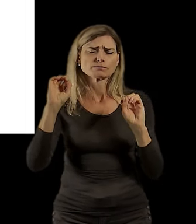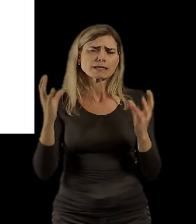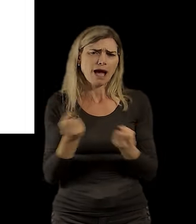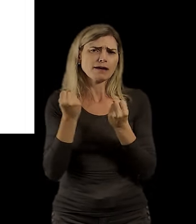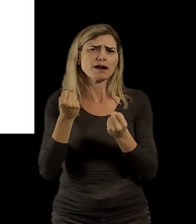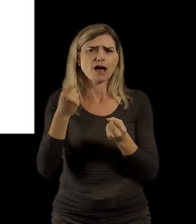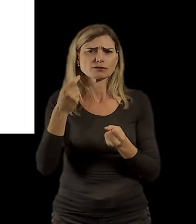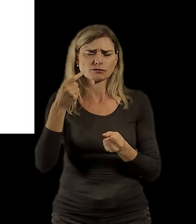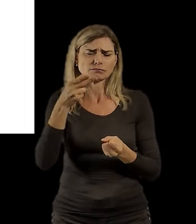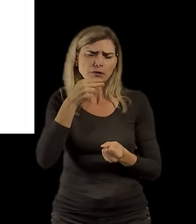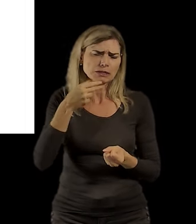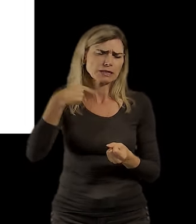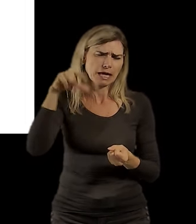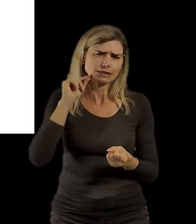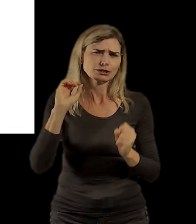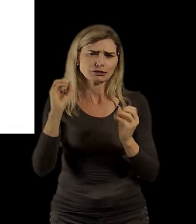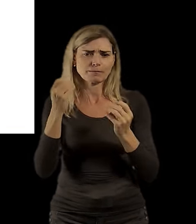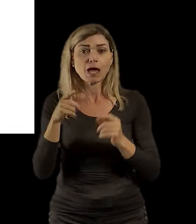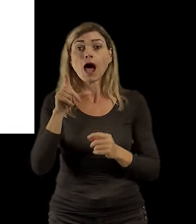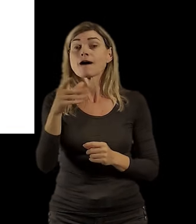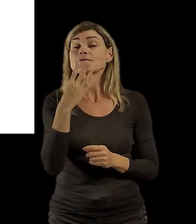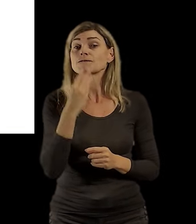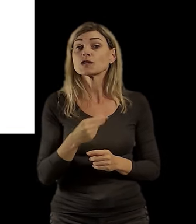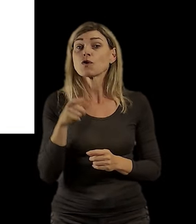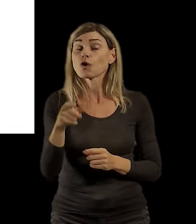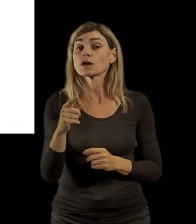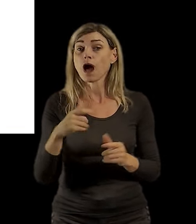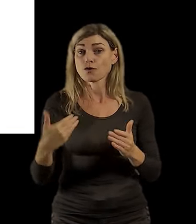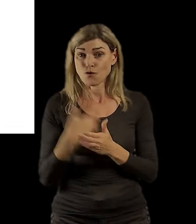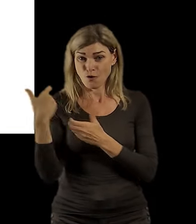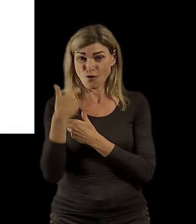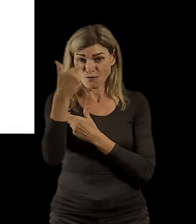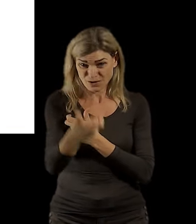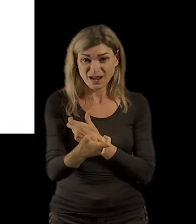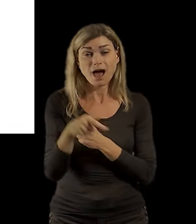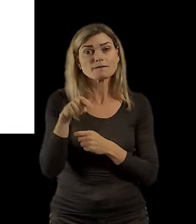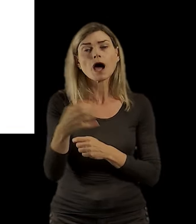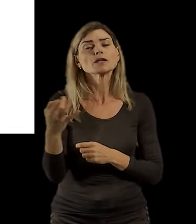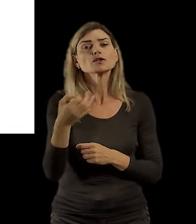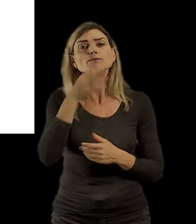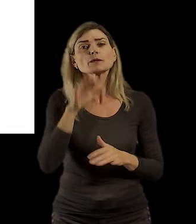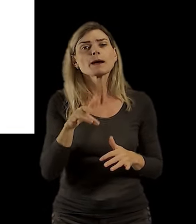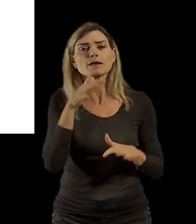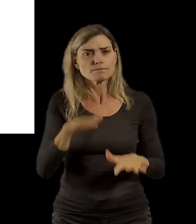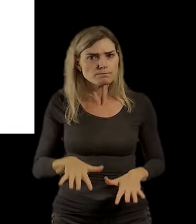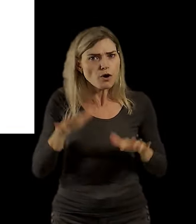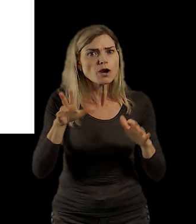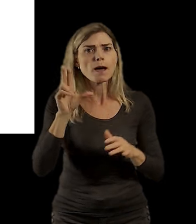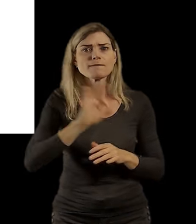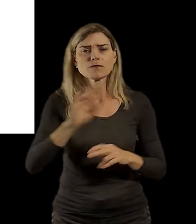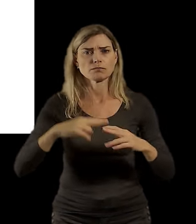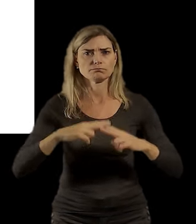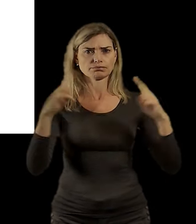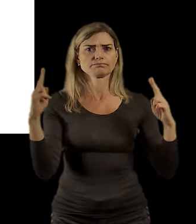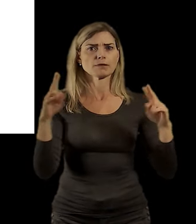který možnuje zvednout jeden konec té lávky v případě povodně, tak to doufám, že taky vlastně nebudeme potřebovat. Tohle je